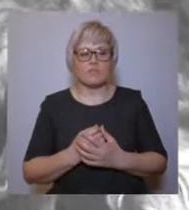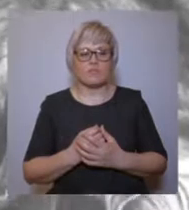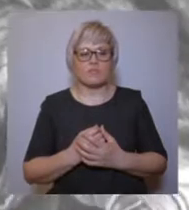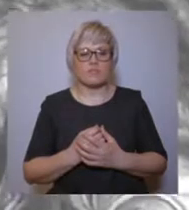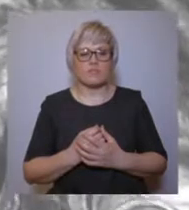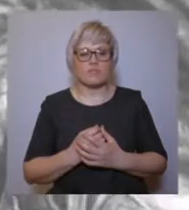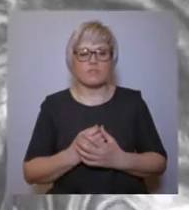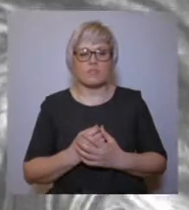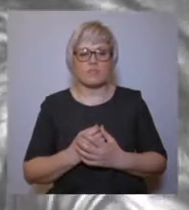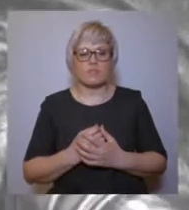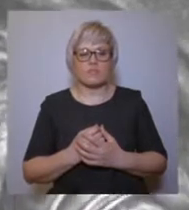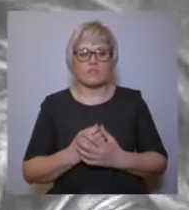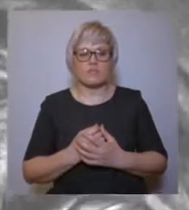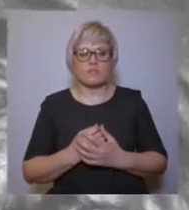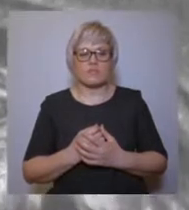жития и ученого.